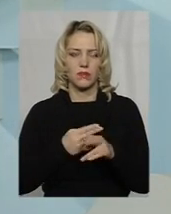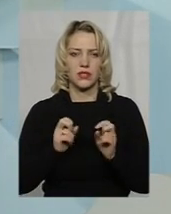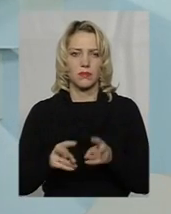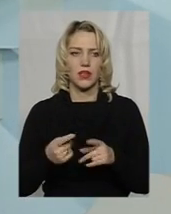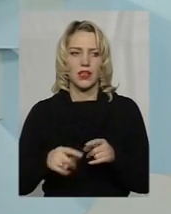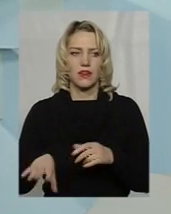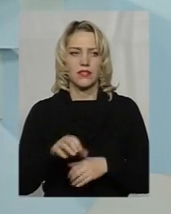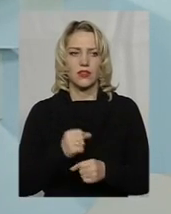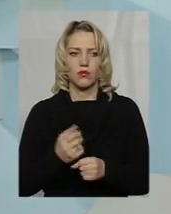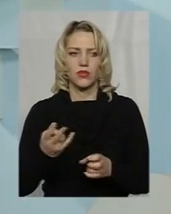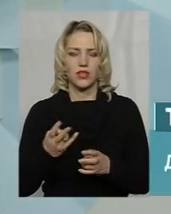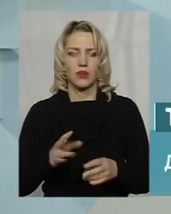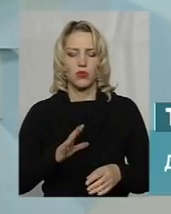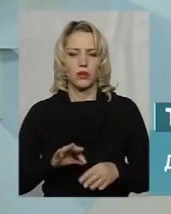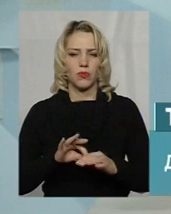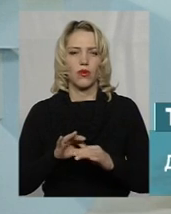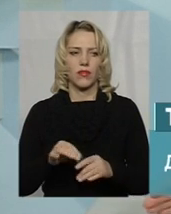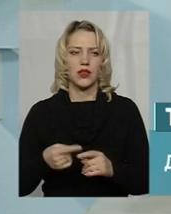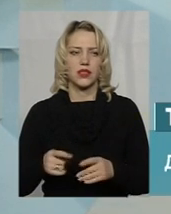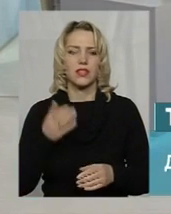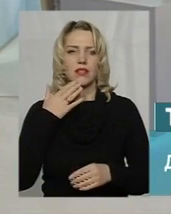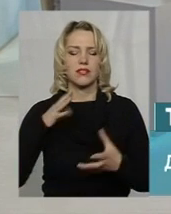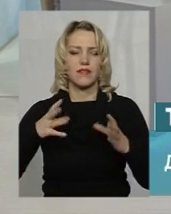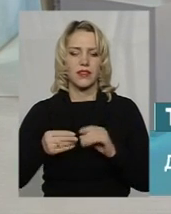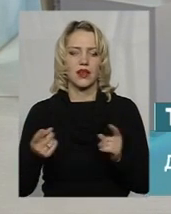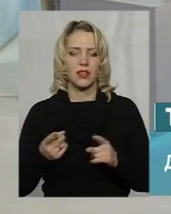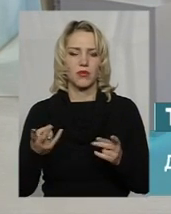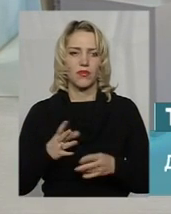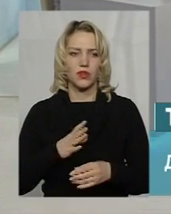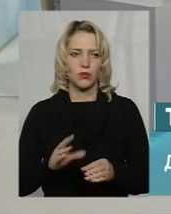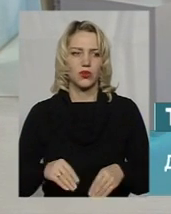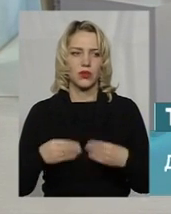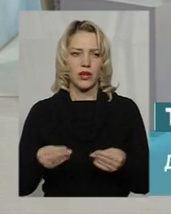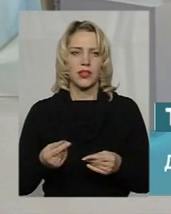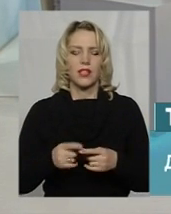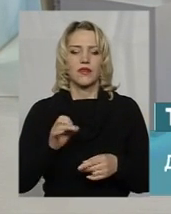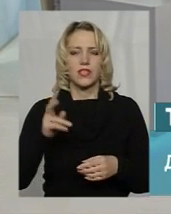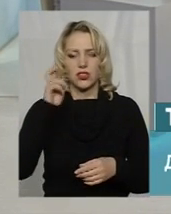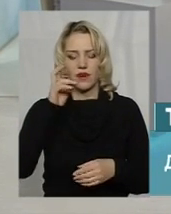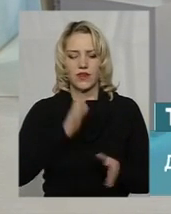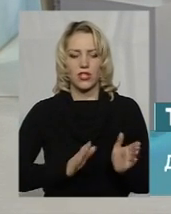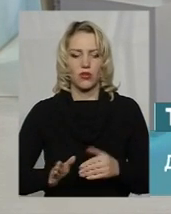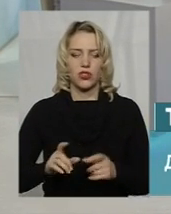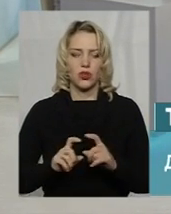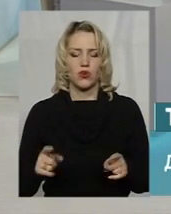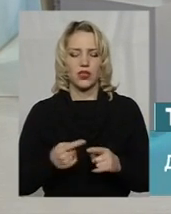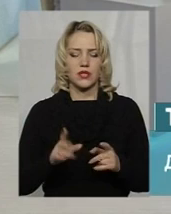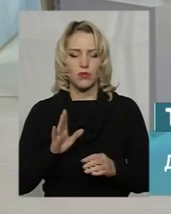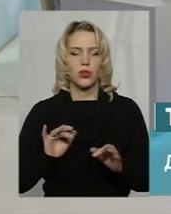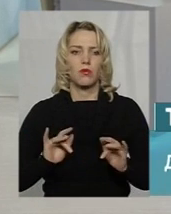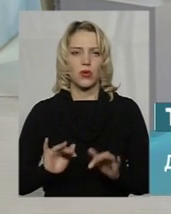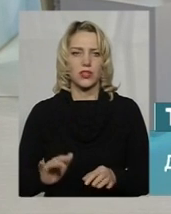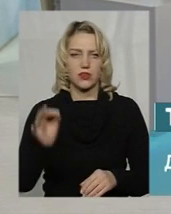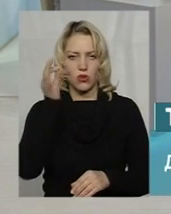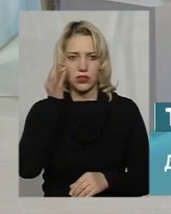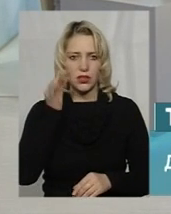бути проведені, звіти, по яких мають бути подані цей державний регулюючий орган. Тобто буде відбуватися цей процес оцінки і тільки після